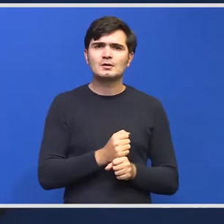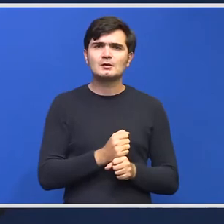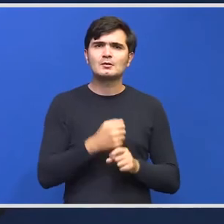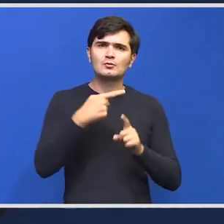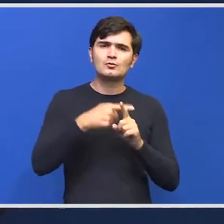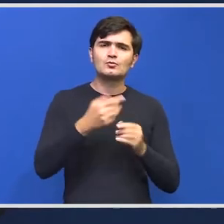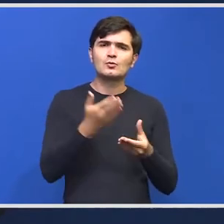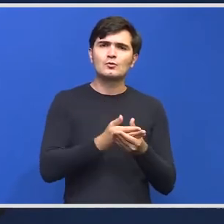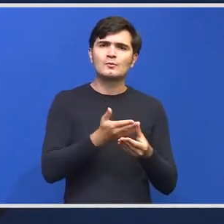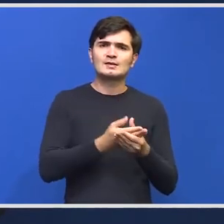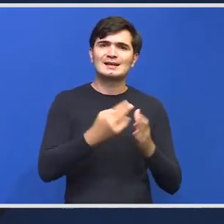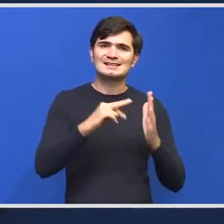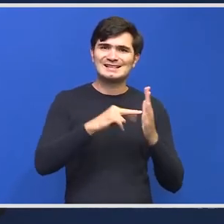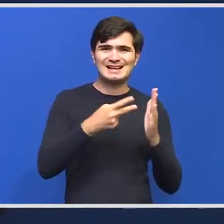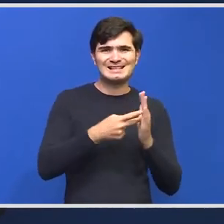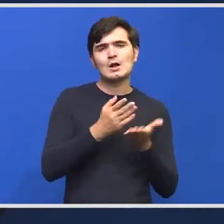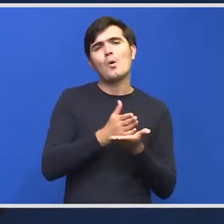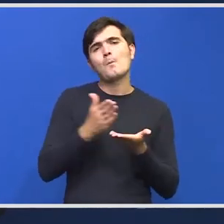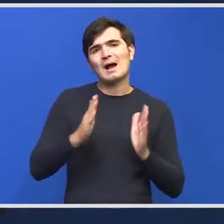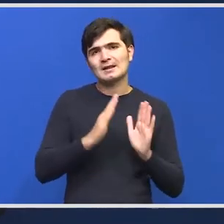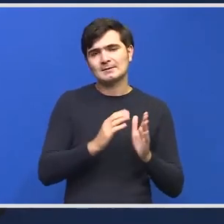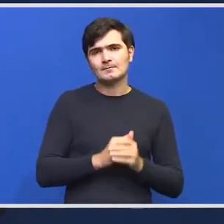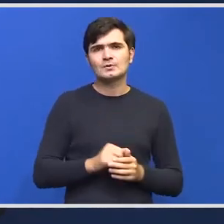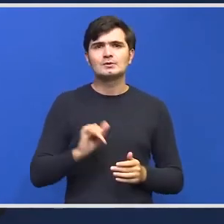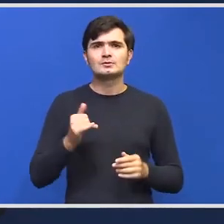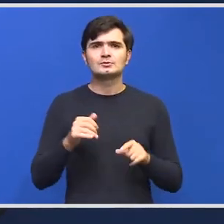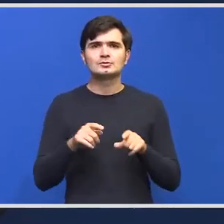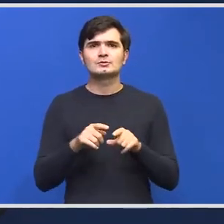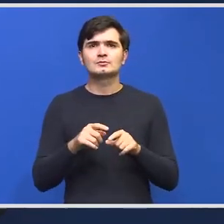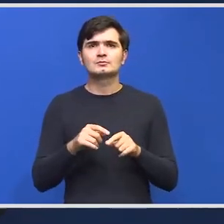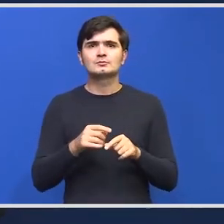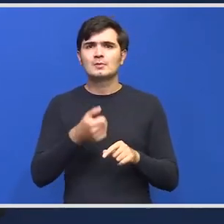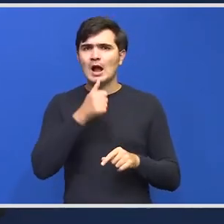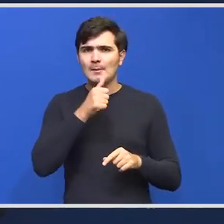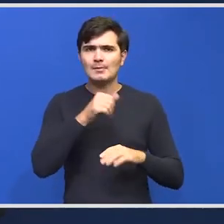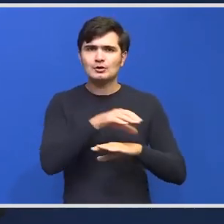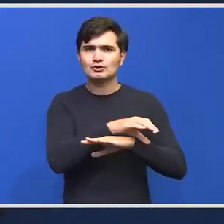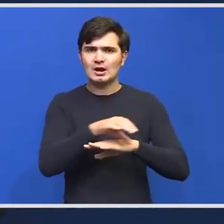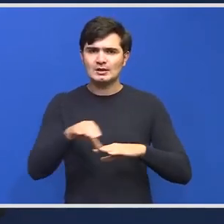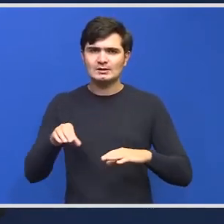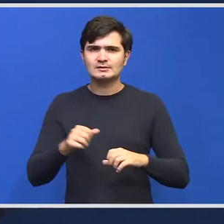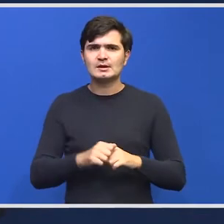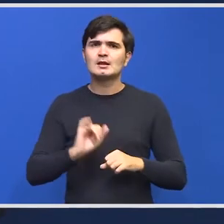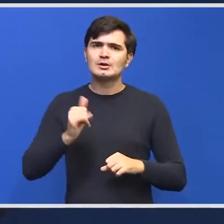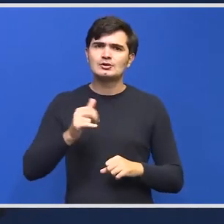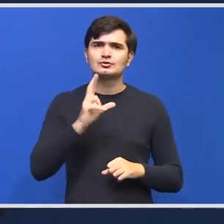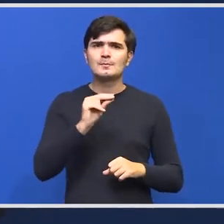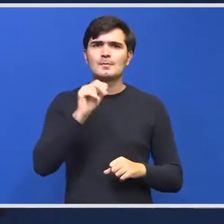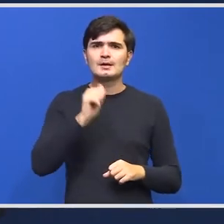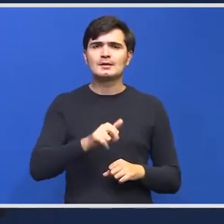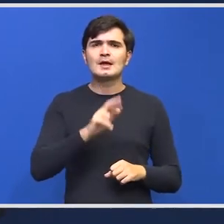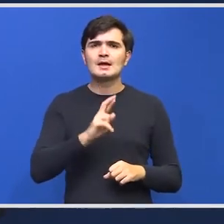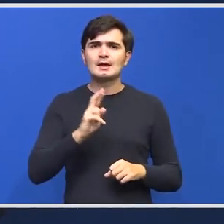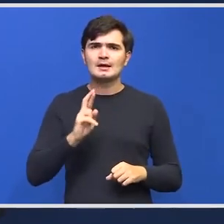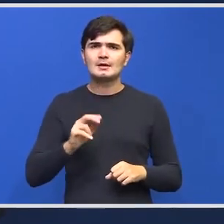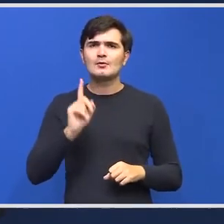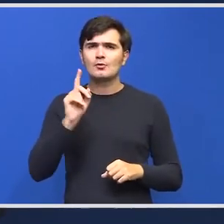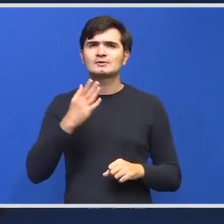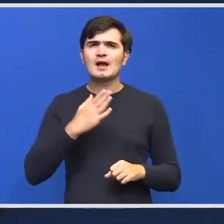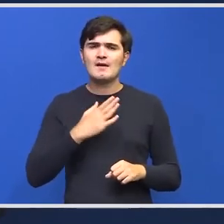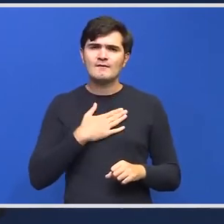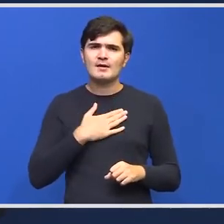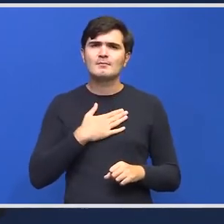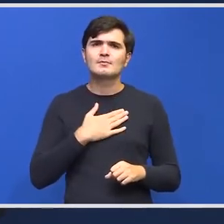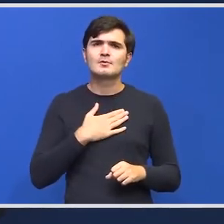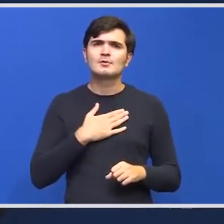documentație tehnică o parte dintre ele. de asemenea pe apă și canalizare unde deși și în PNR vom avea noi ca și